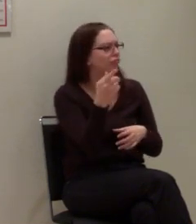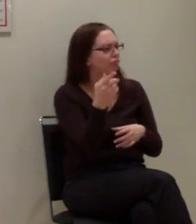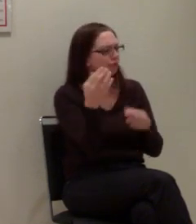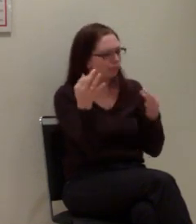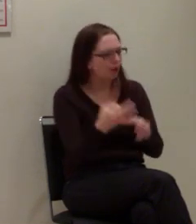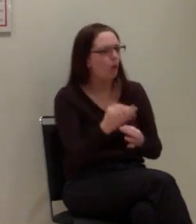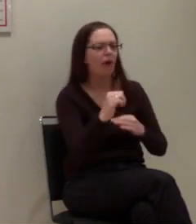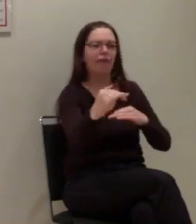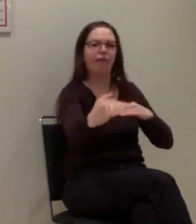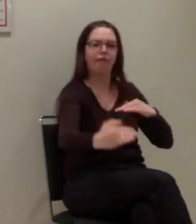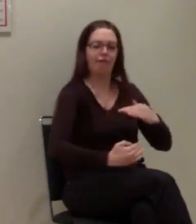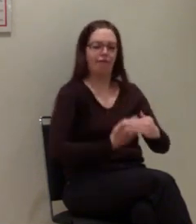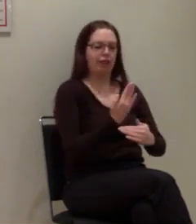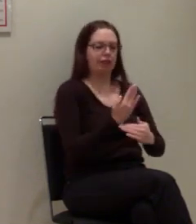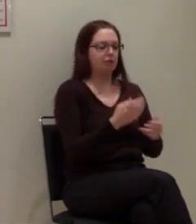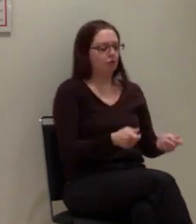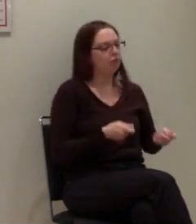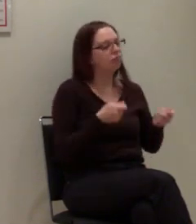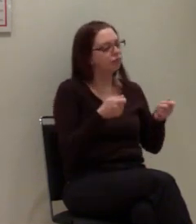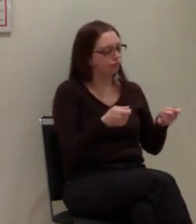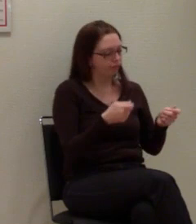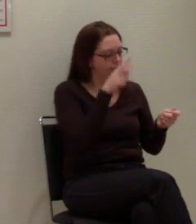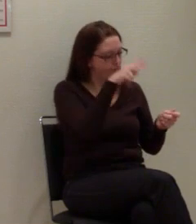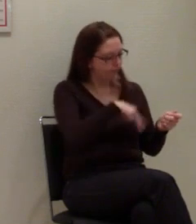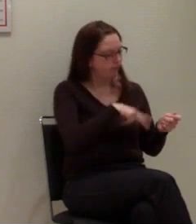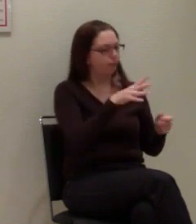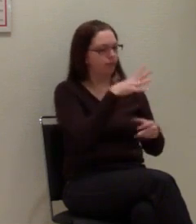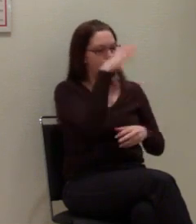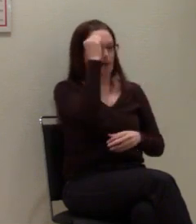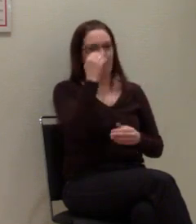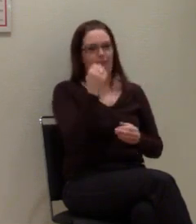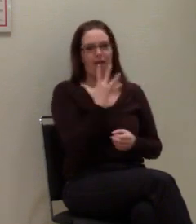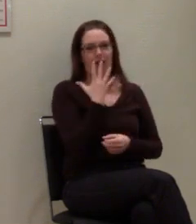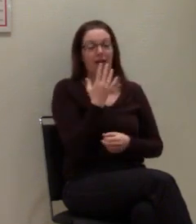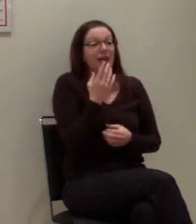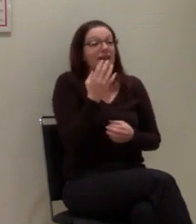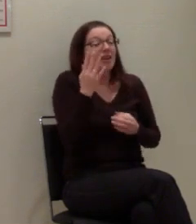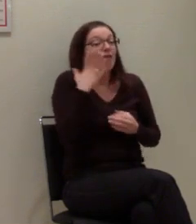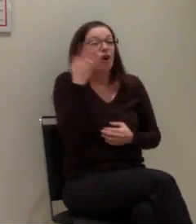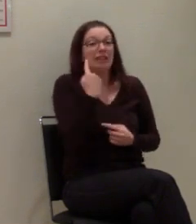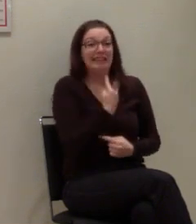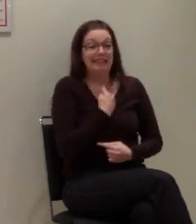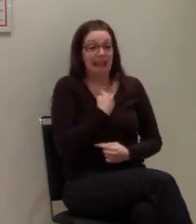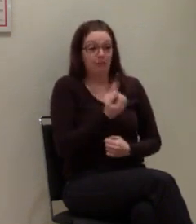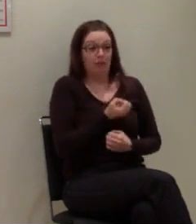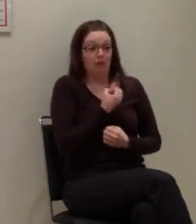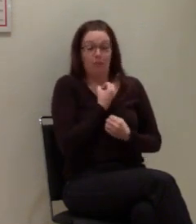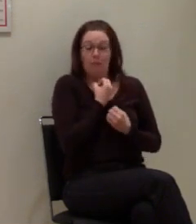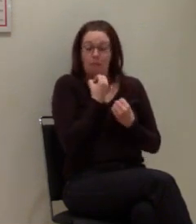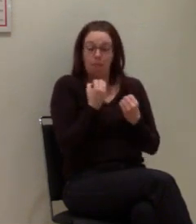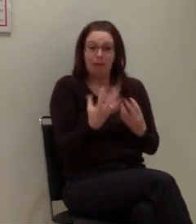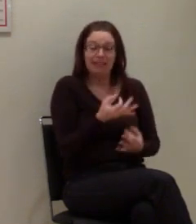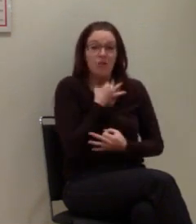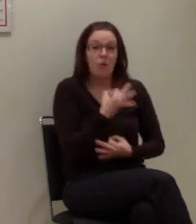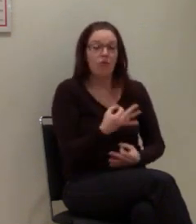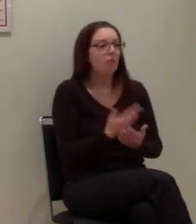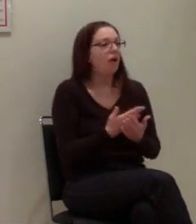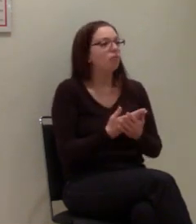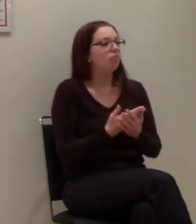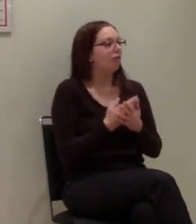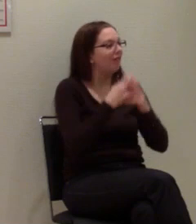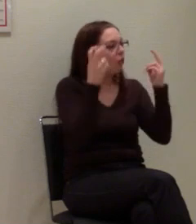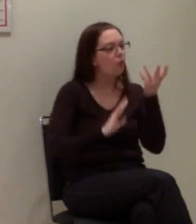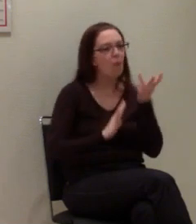und dann kann man das prima machen. Aber einen Fax senden in einem Notfall, wenn die Wohnung brennt, wenn